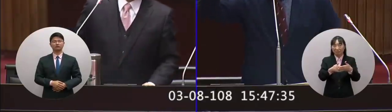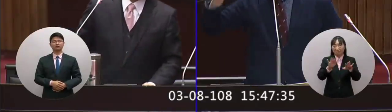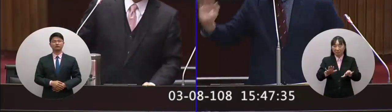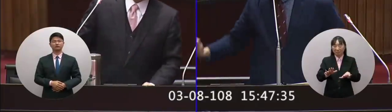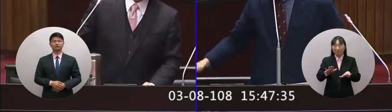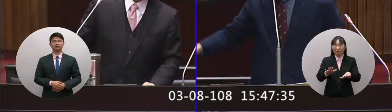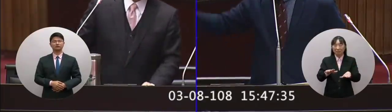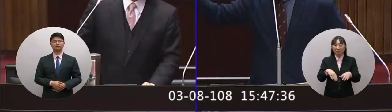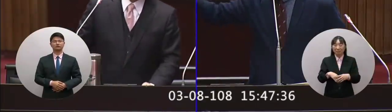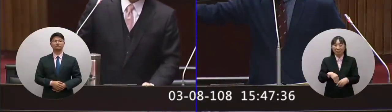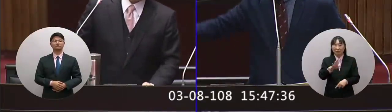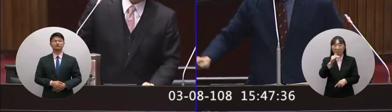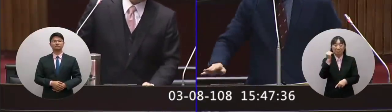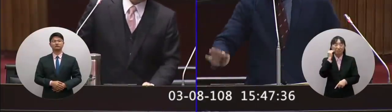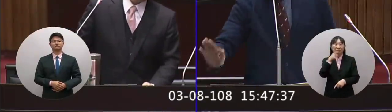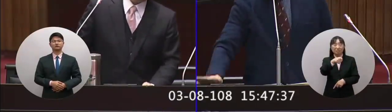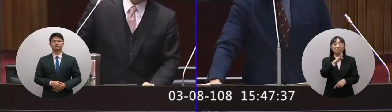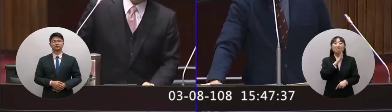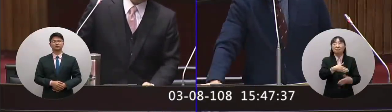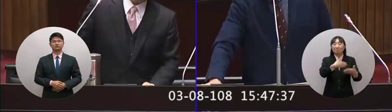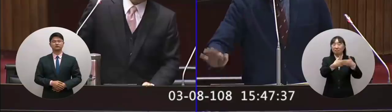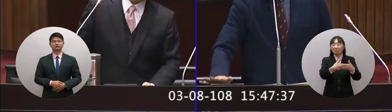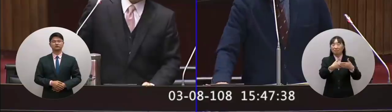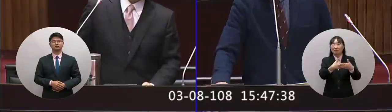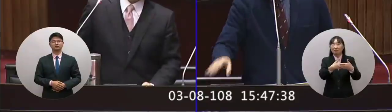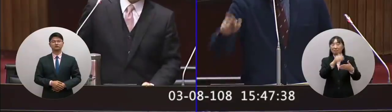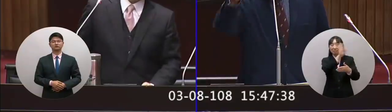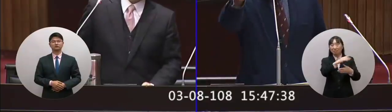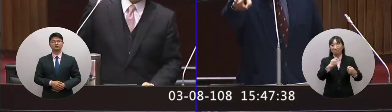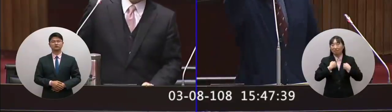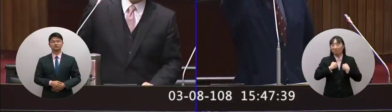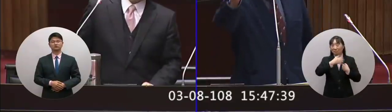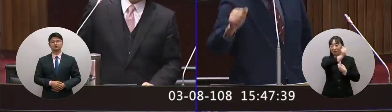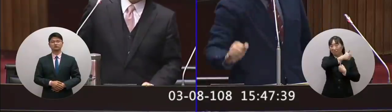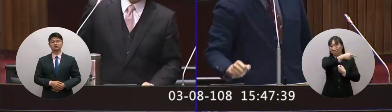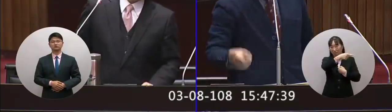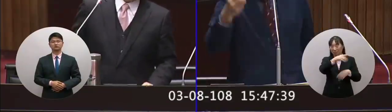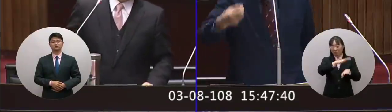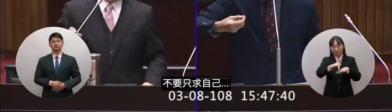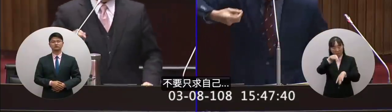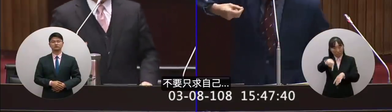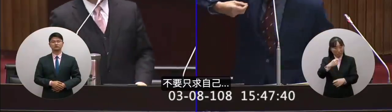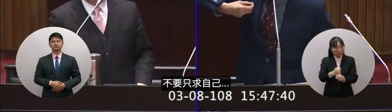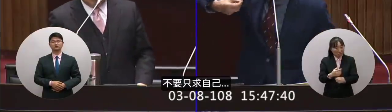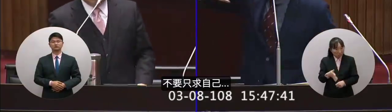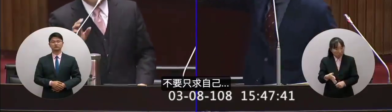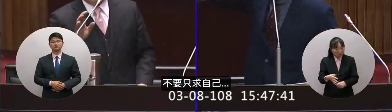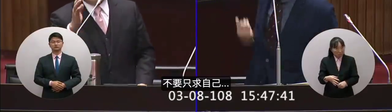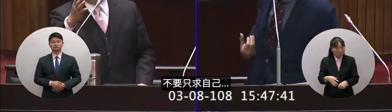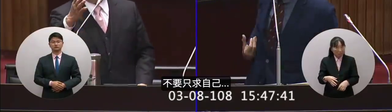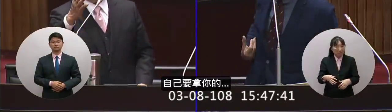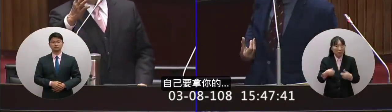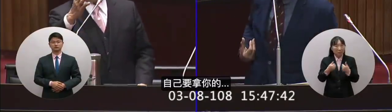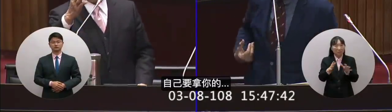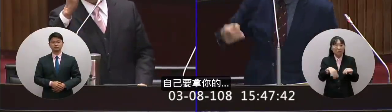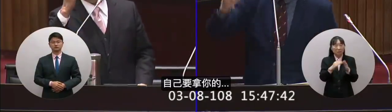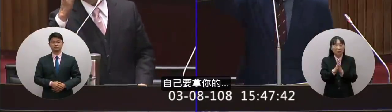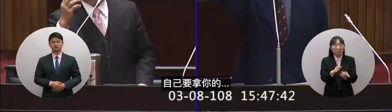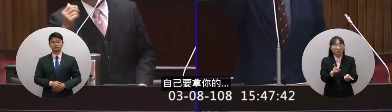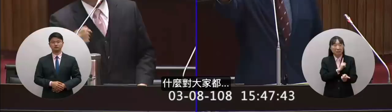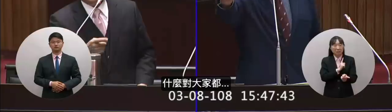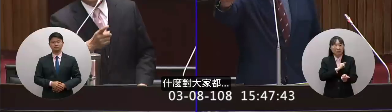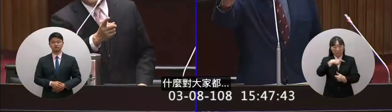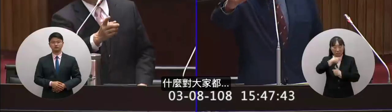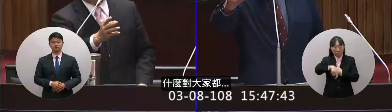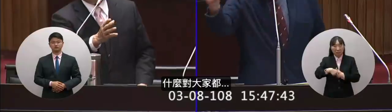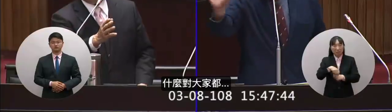今天如果你是中國大陸的習近平你會不會這麼做不要只求自己你自己要拿